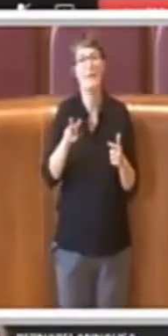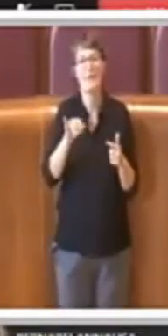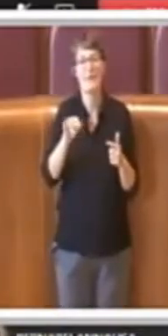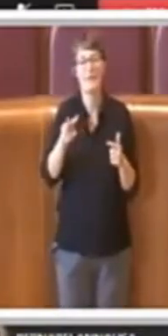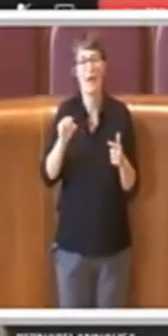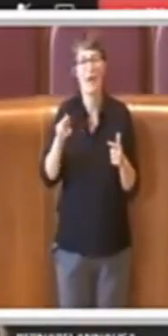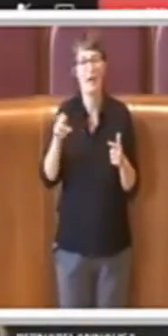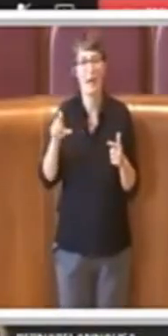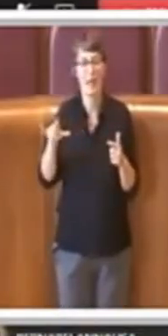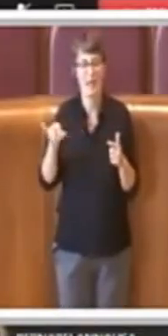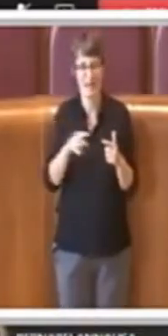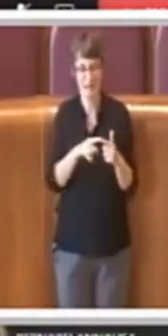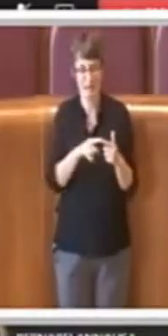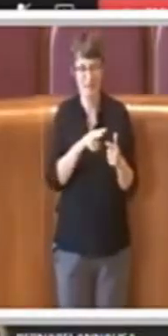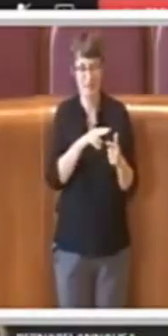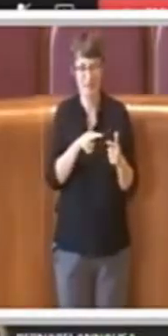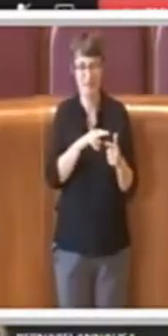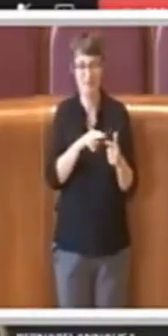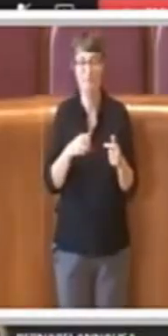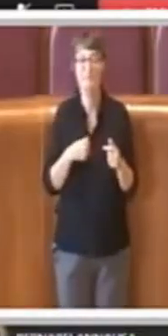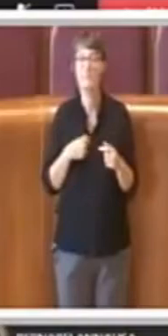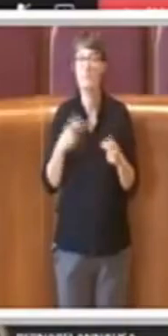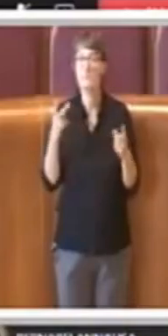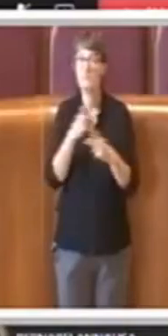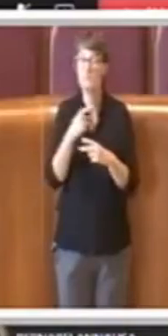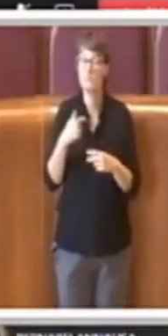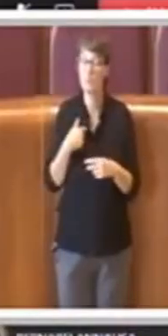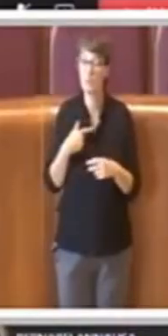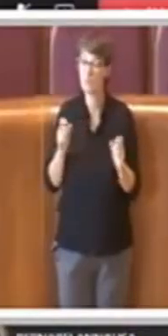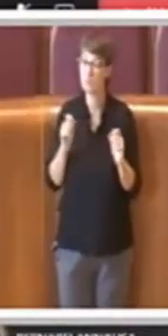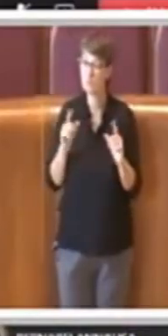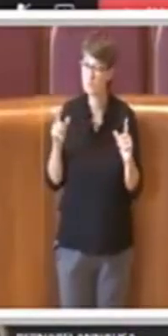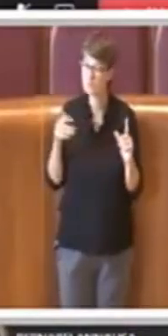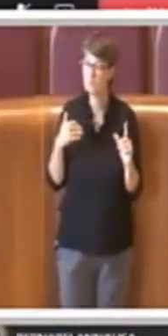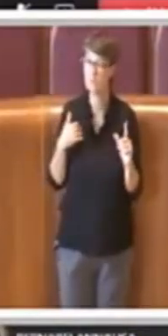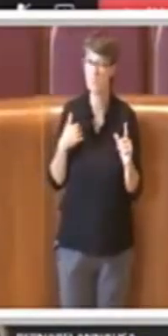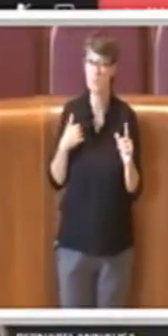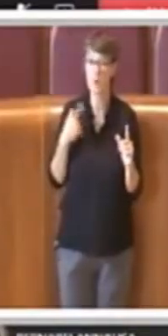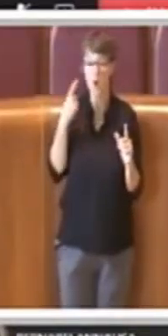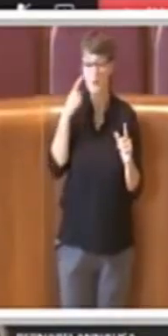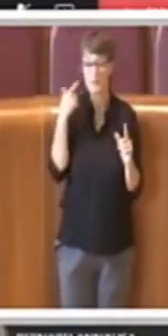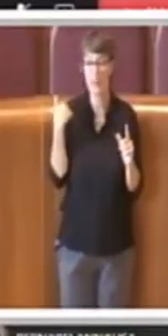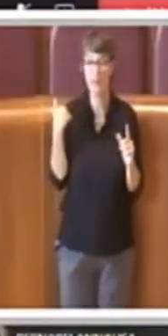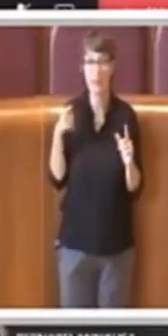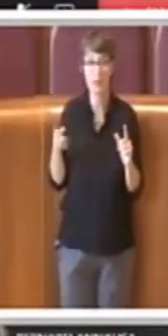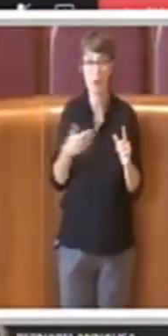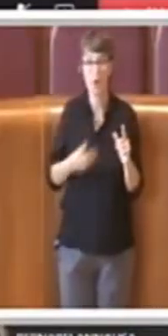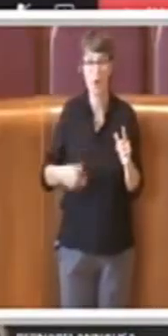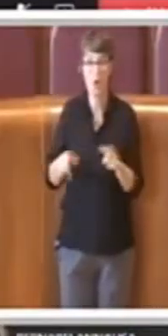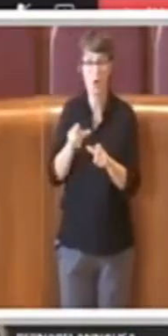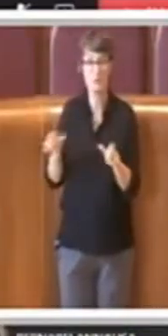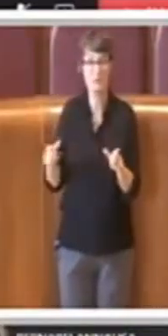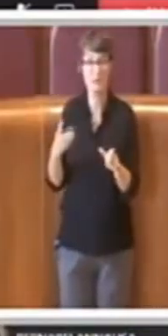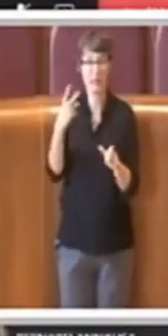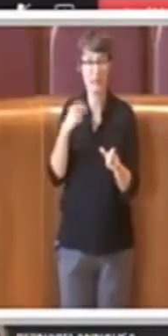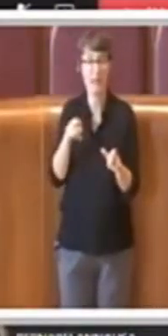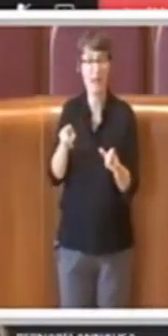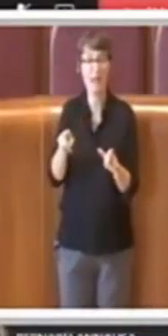Sono molto perplessa da quanto ha affermato poc'anzi da altri consiglieri perché